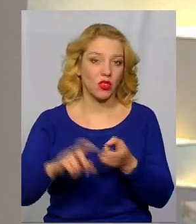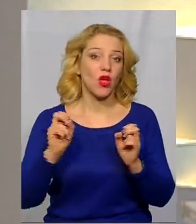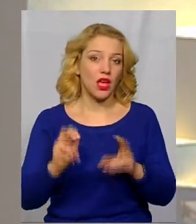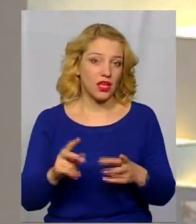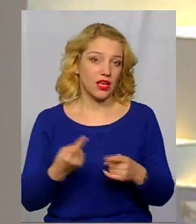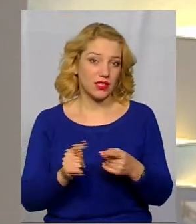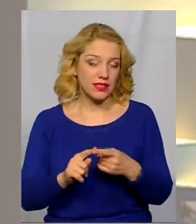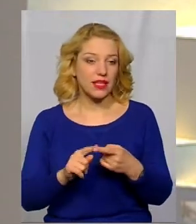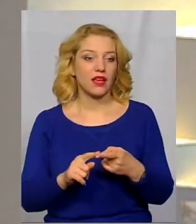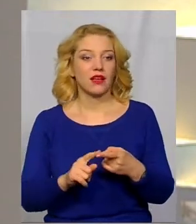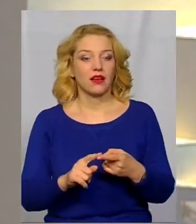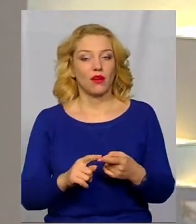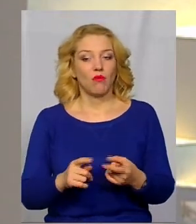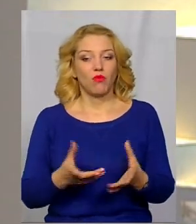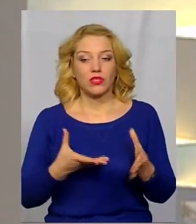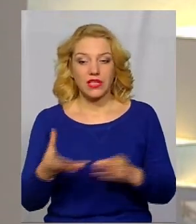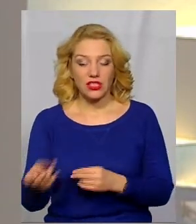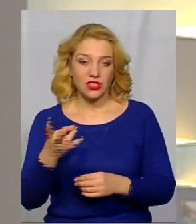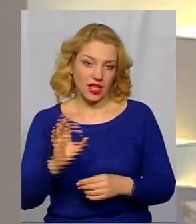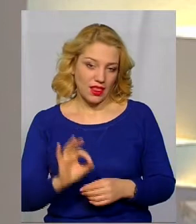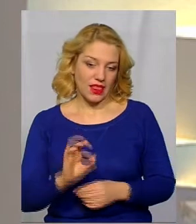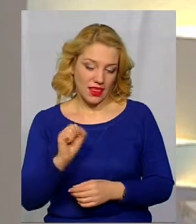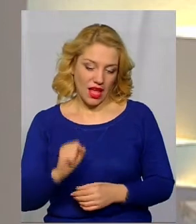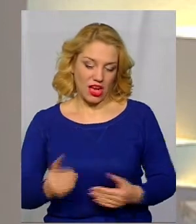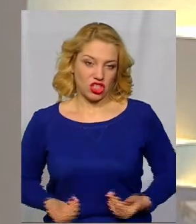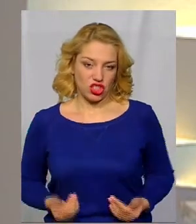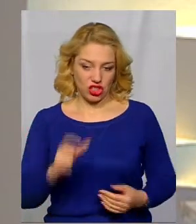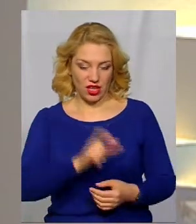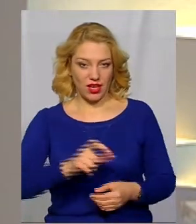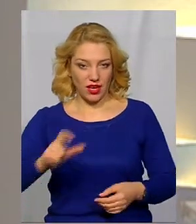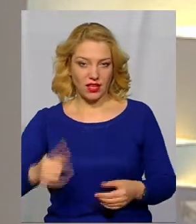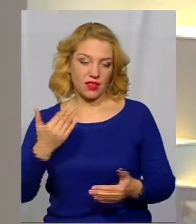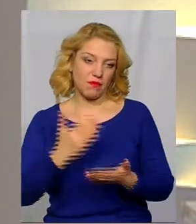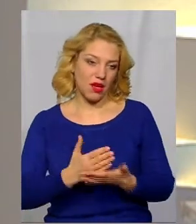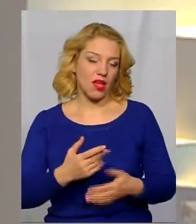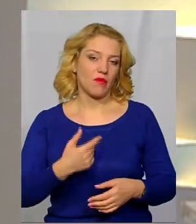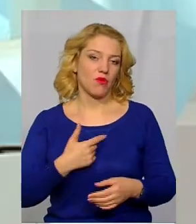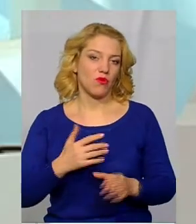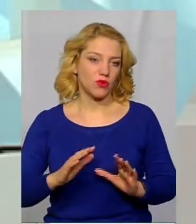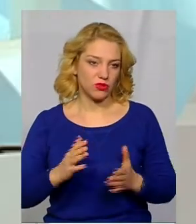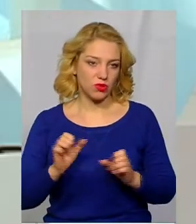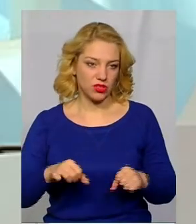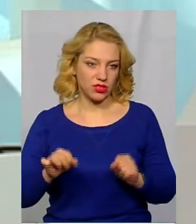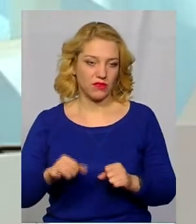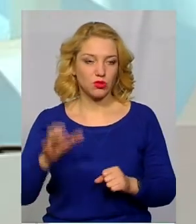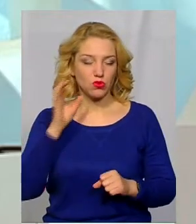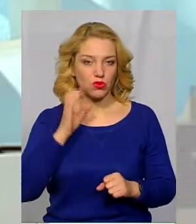'язано і як, зрештою, це позначиться на житті краян, маємо нагоду нині почути із перших уст у нашій